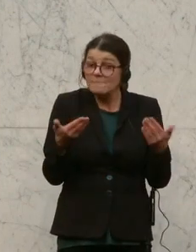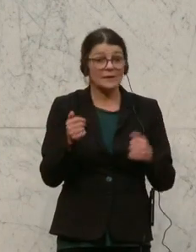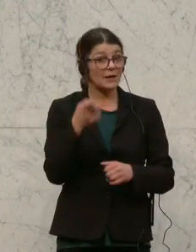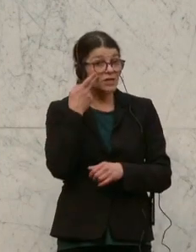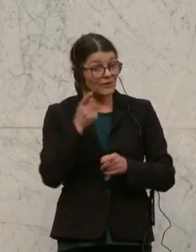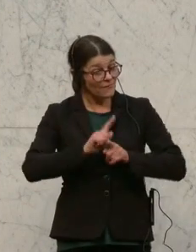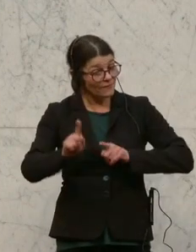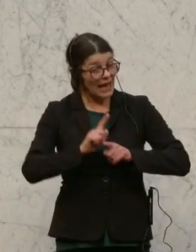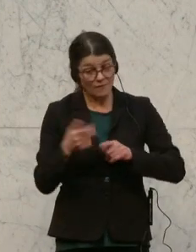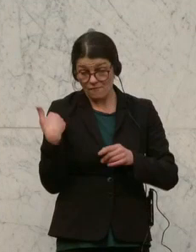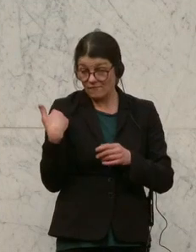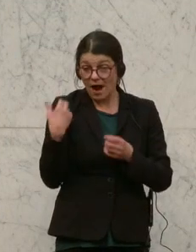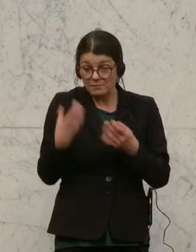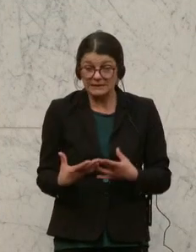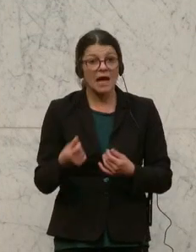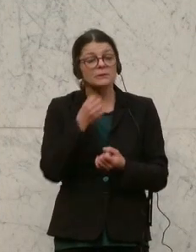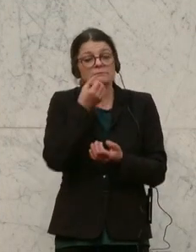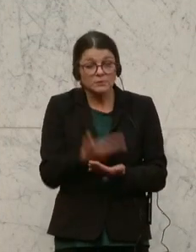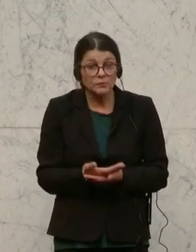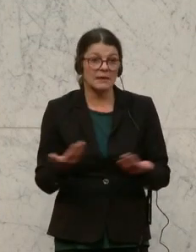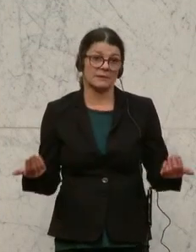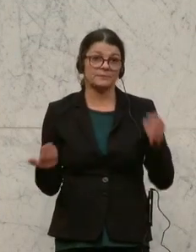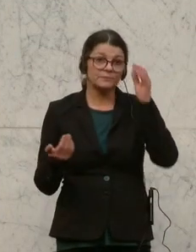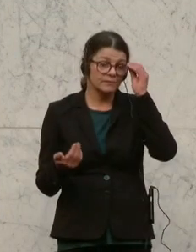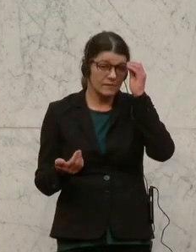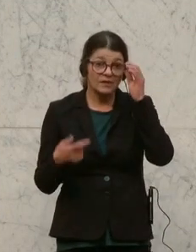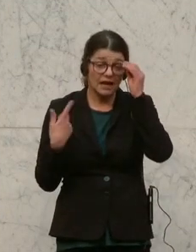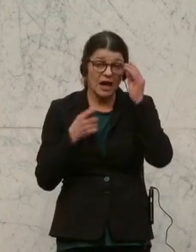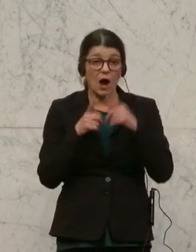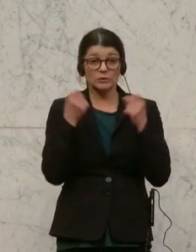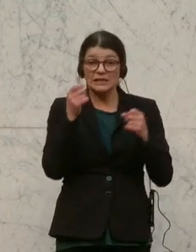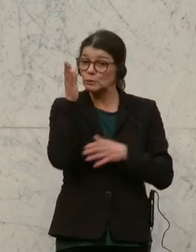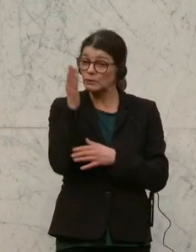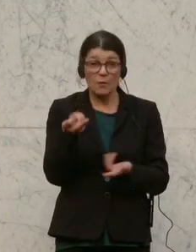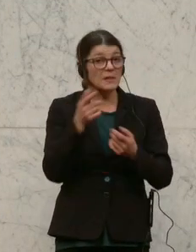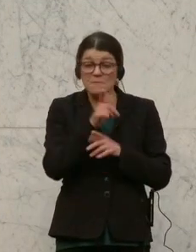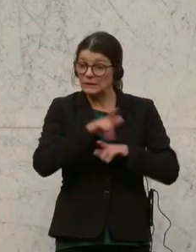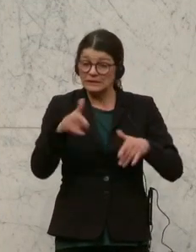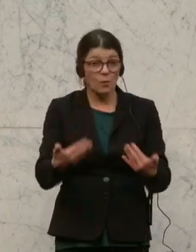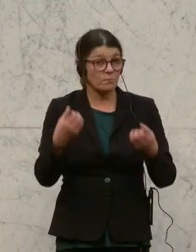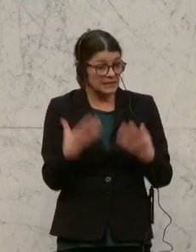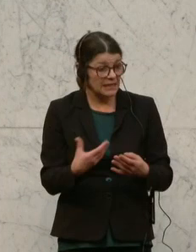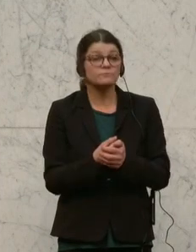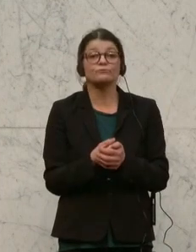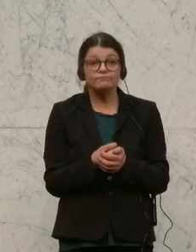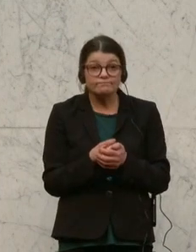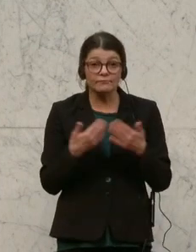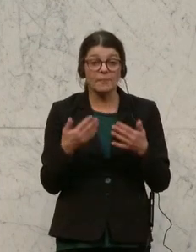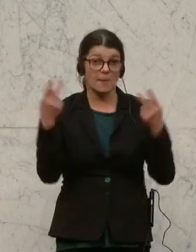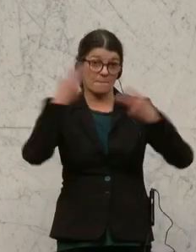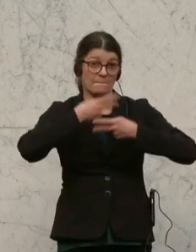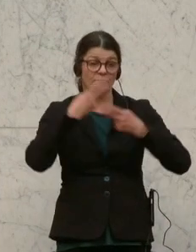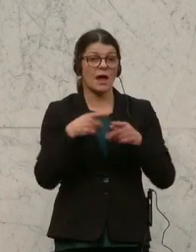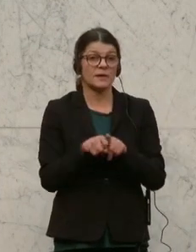begangen wurden, hier wirklich eingestehen und sichern, dass so etwas nicht mehr vorkommen darf. Und natürlich